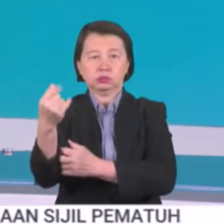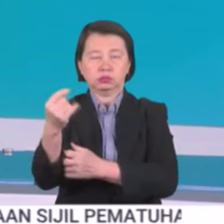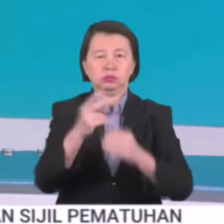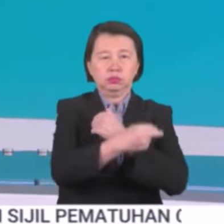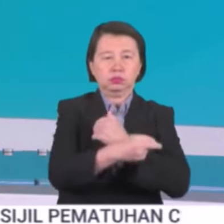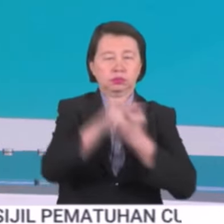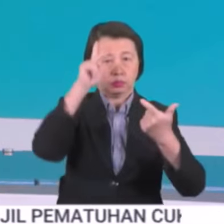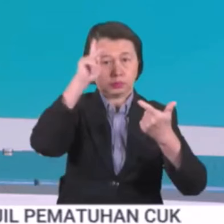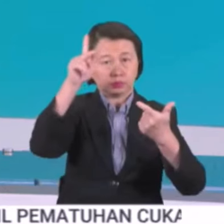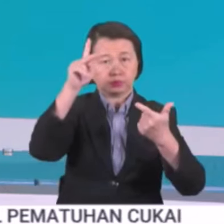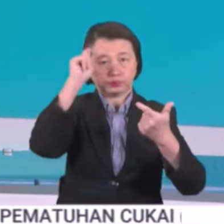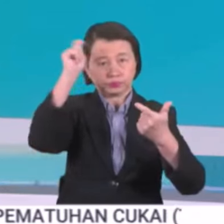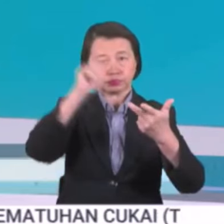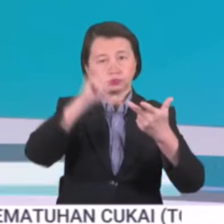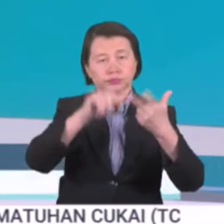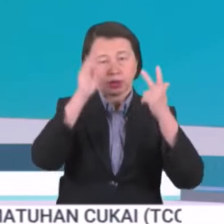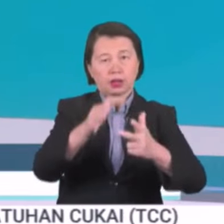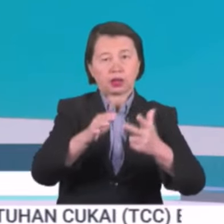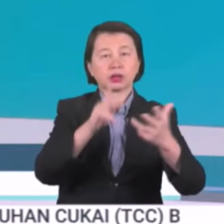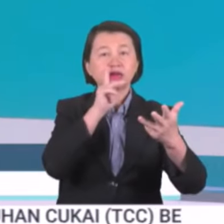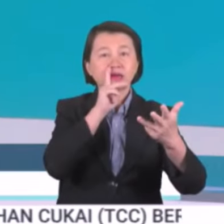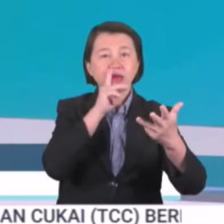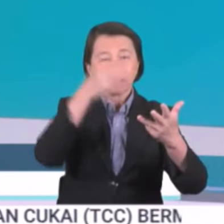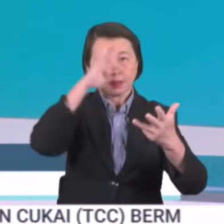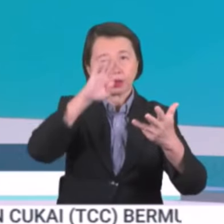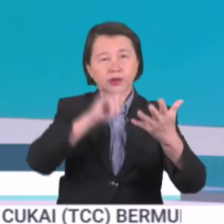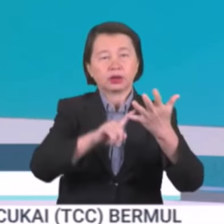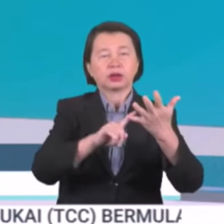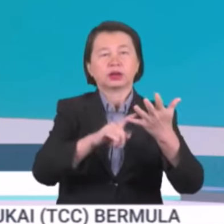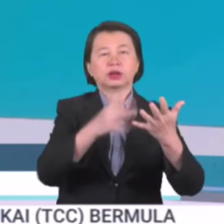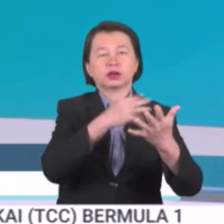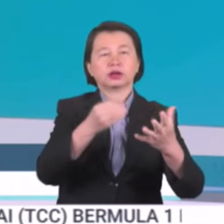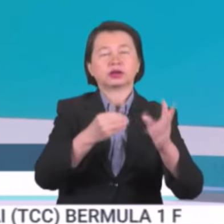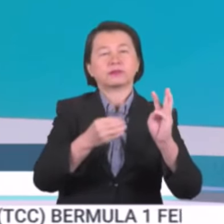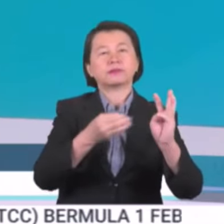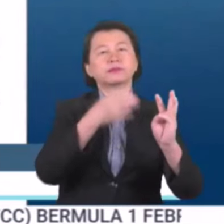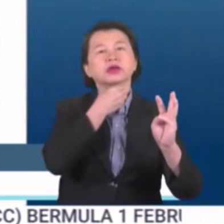Negeri terlibat ialah Kelantan, Terengganu, Pahang, Kedah, Pelis dan Perak.